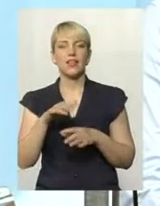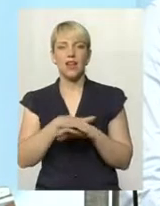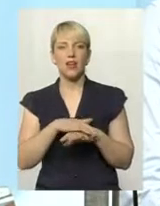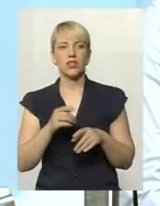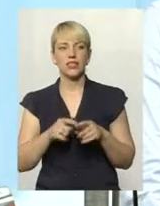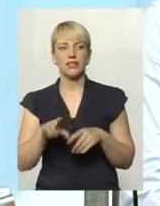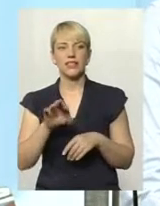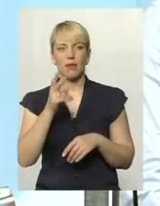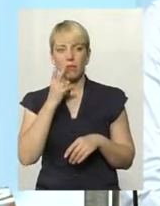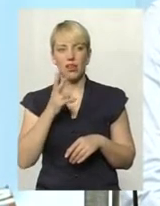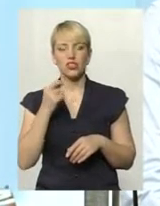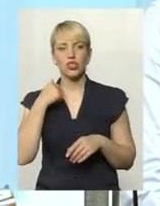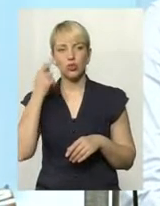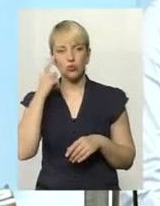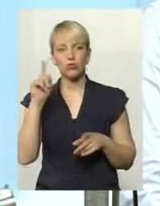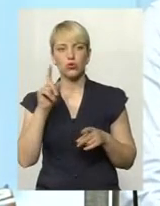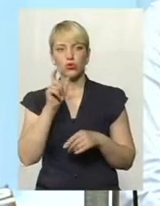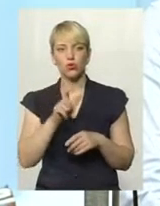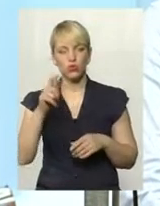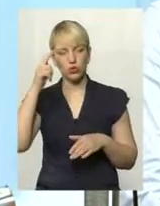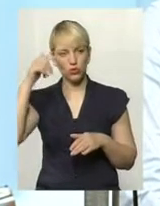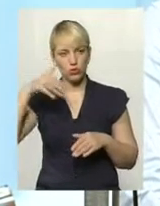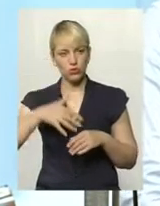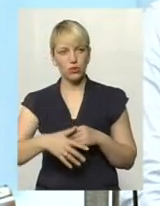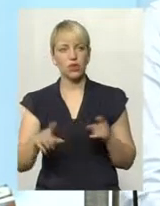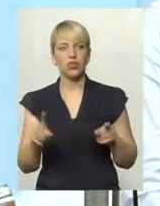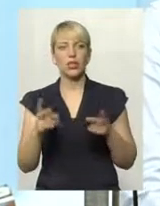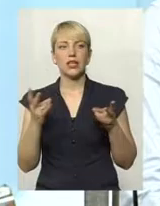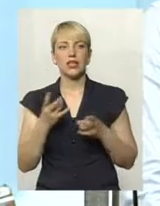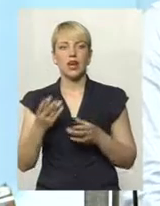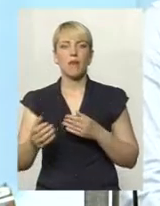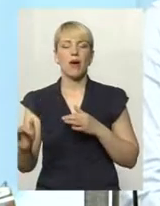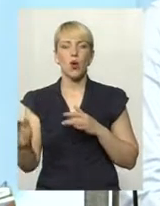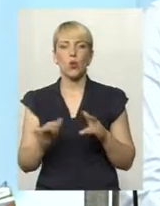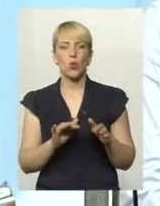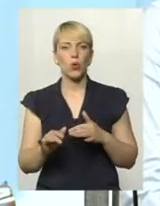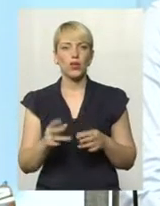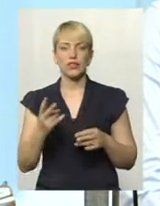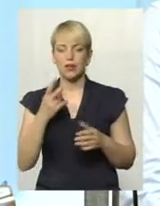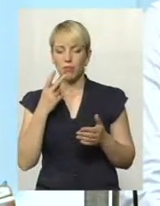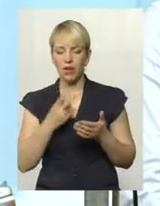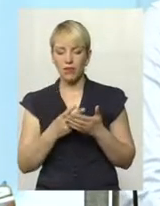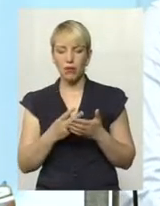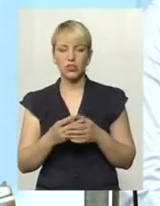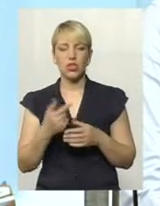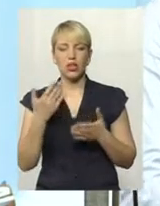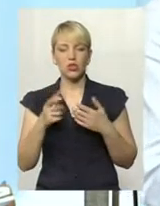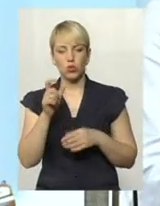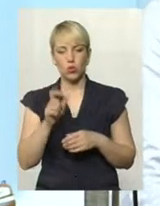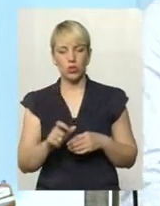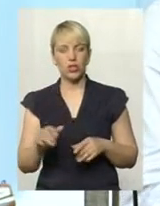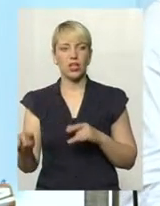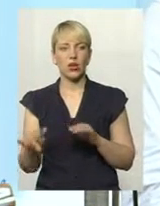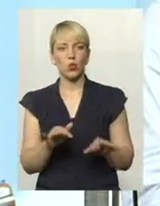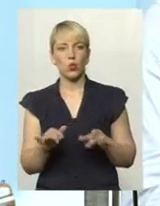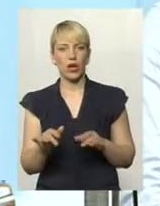що все-таки воно дійде до того колись, що люди зрозуміють, що потрібно рухатись, передбачувати. Наприклад, якщо людина рухається, як Наділо